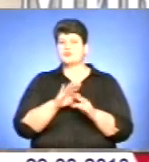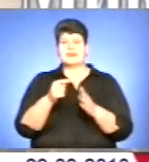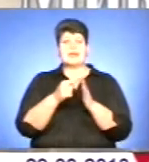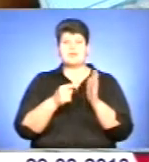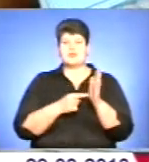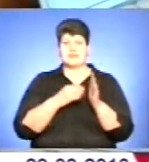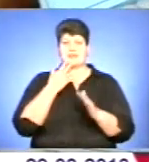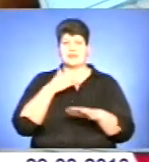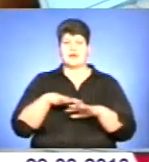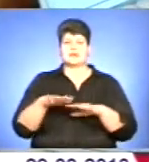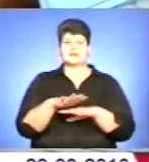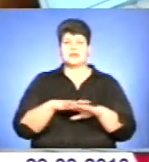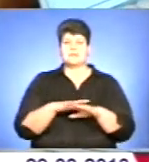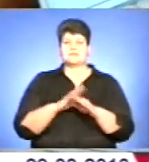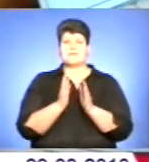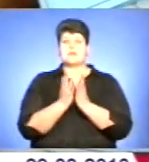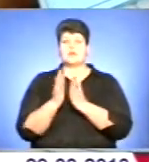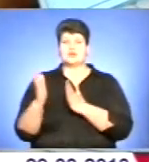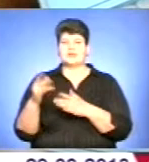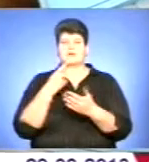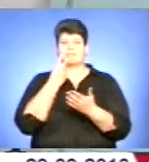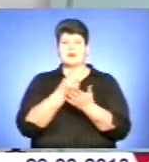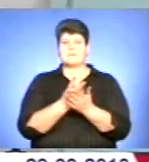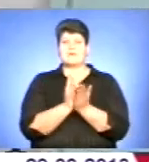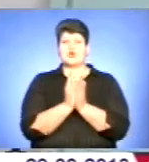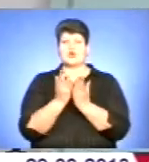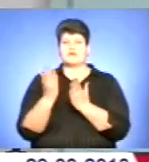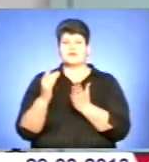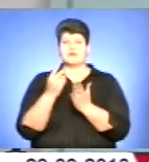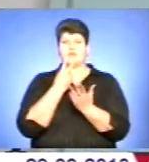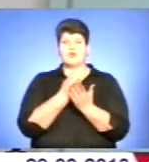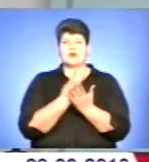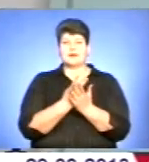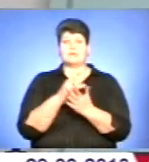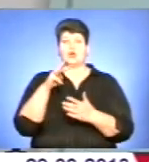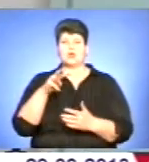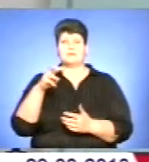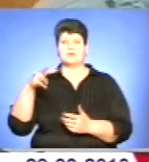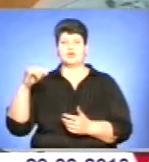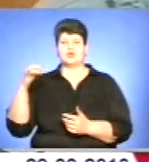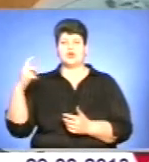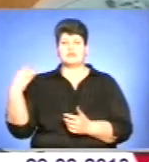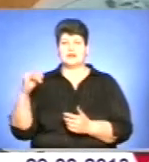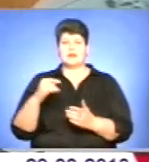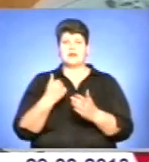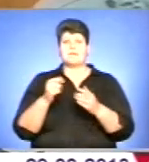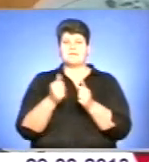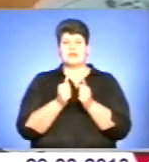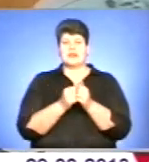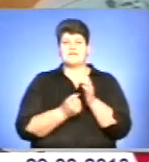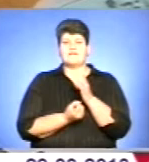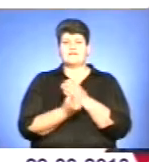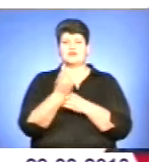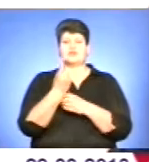нація. А бібліотекарі репрезентували бібліографічний показчик Микола Мігновський біля витоків Державної самостійної